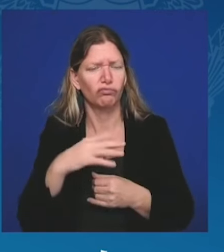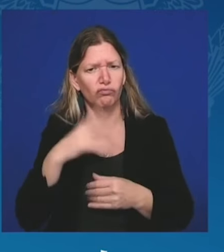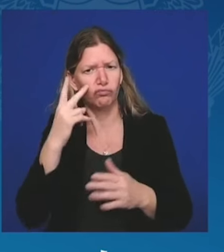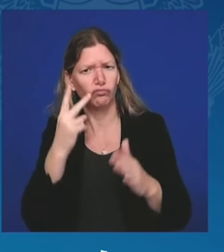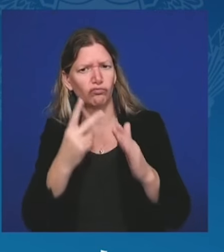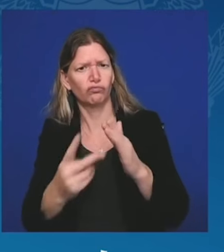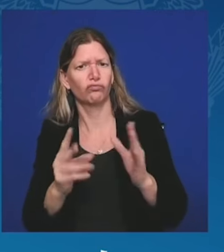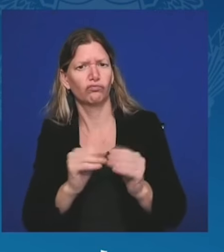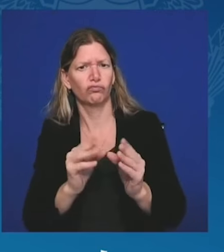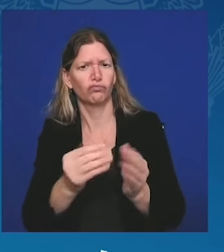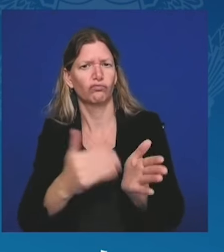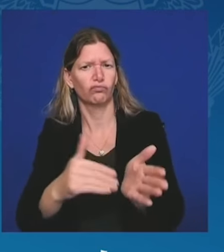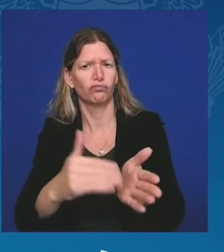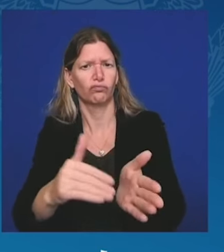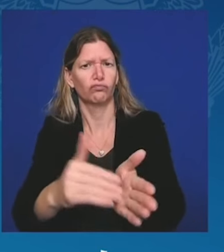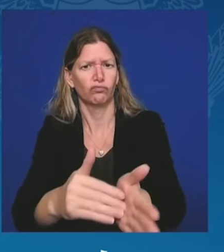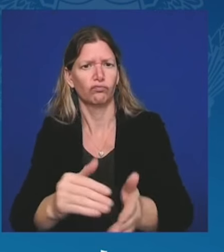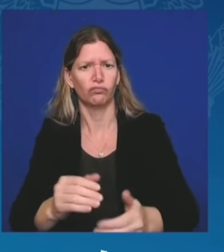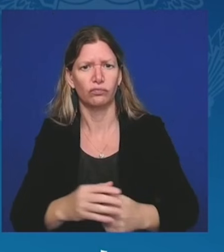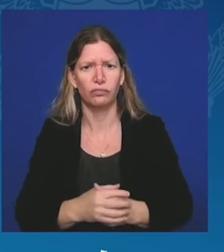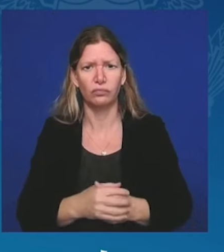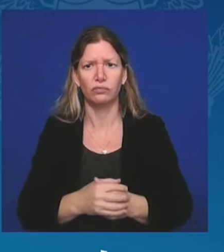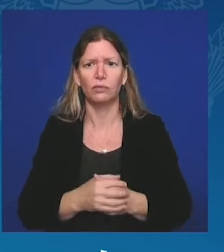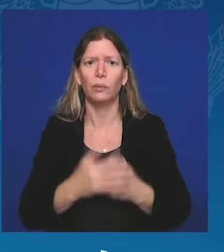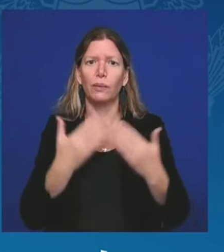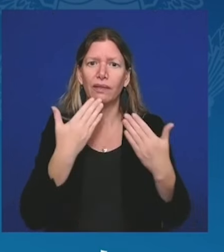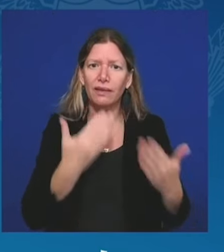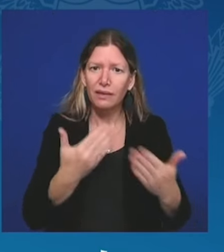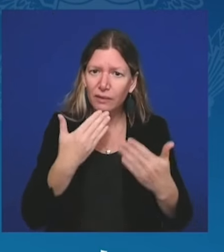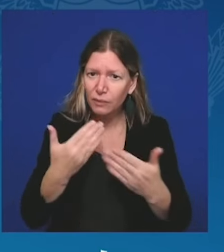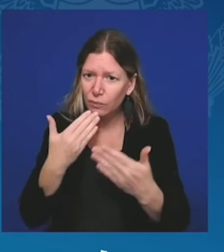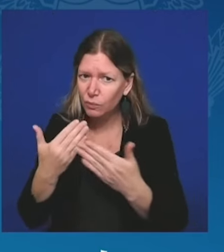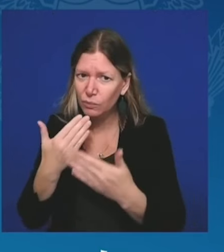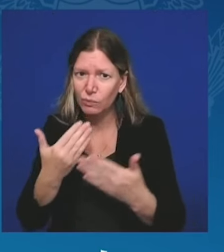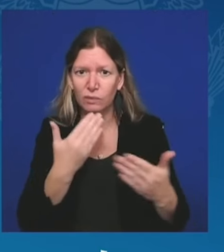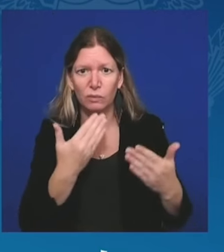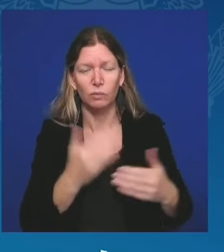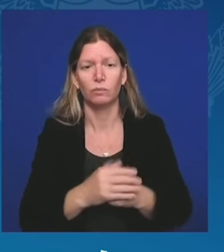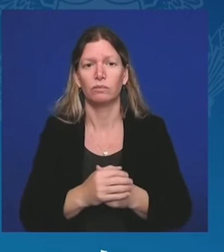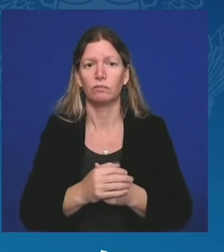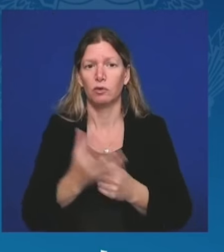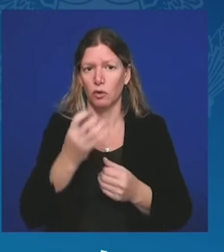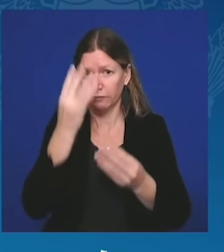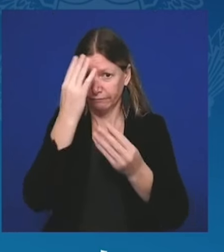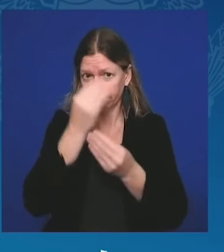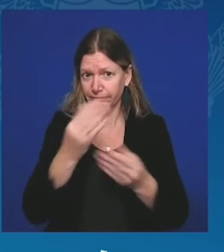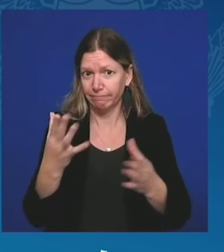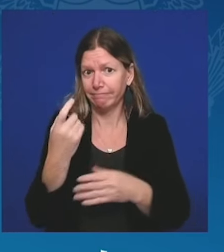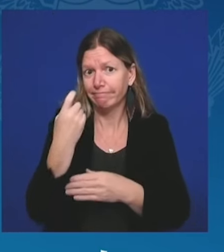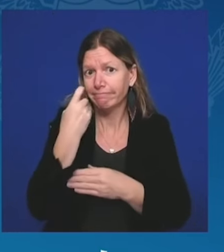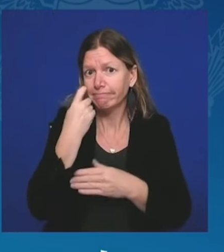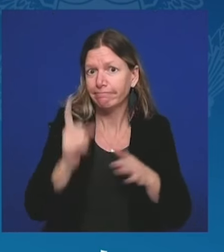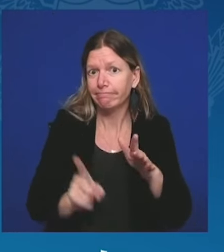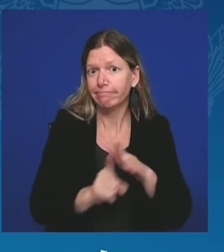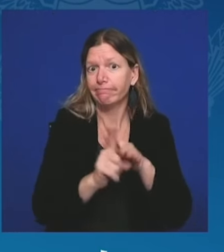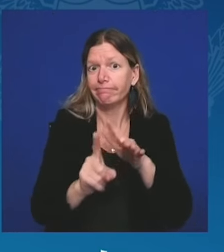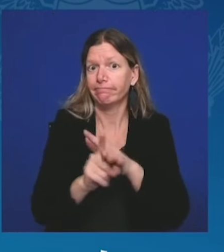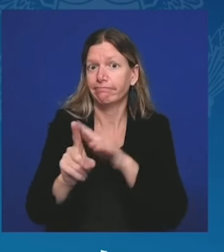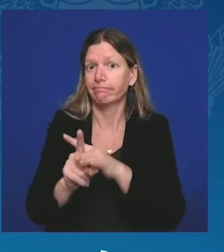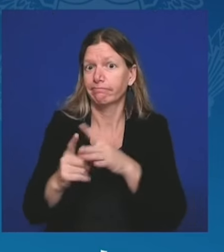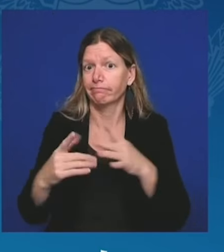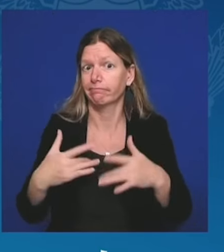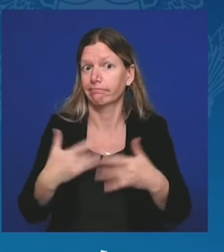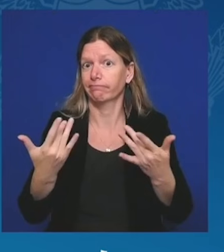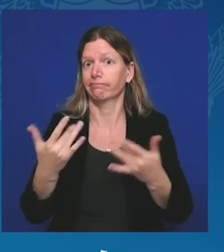Dziękuję. Chcę również poinformować Cię o najnowszych wydarzeniach na polu bitwy oraz o działaniach Ukrainy w regionie Kurska.